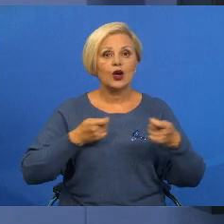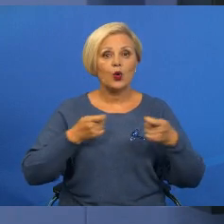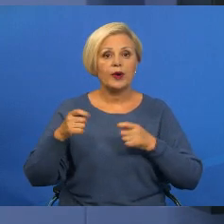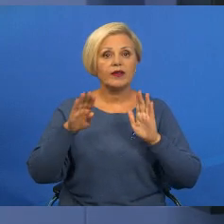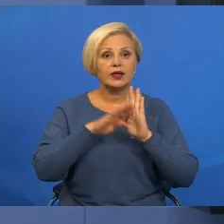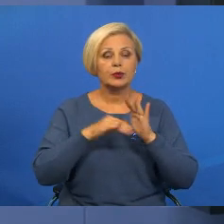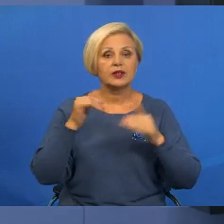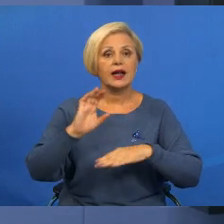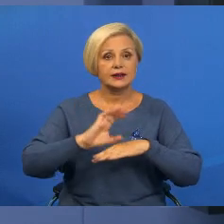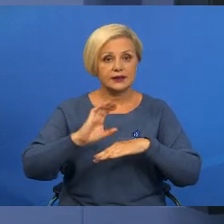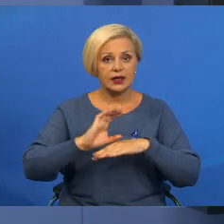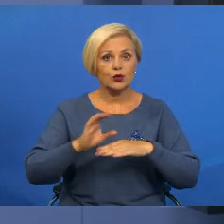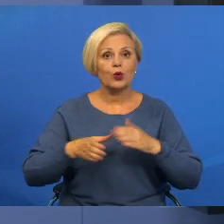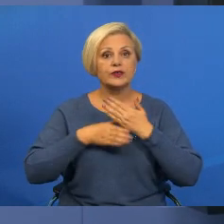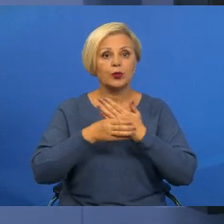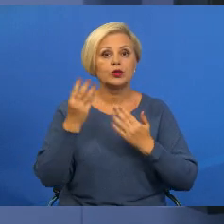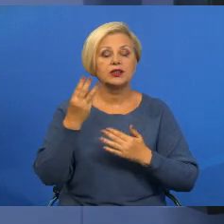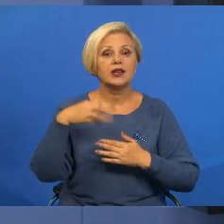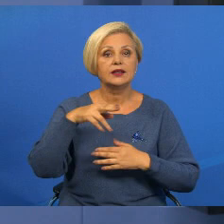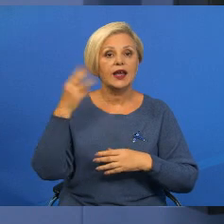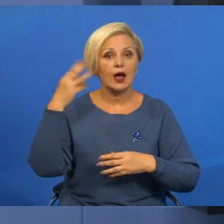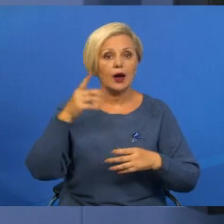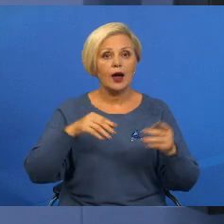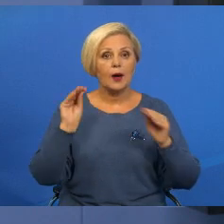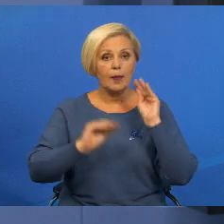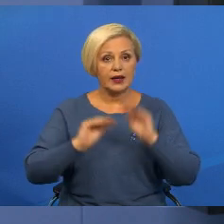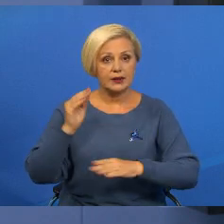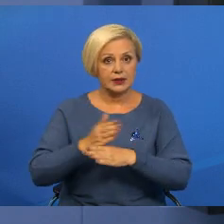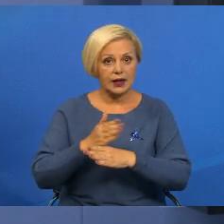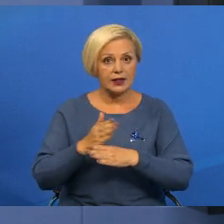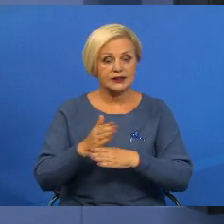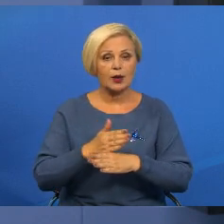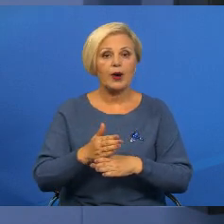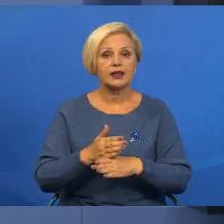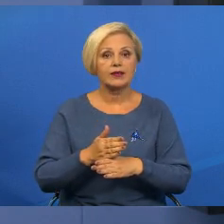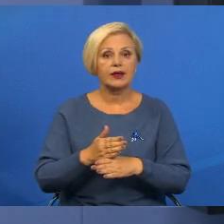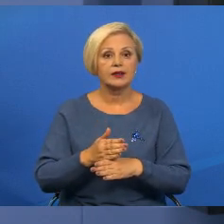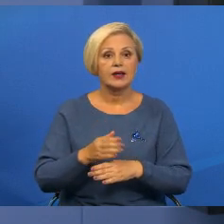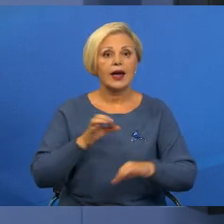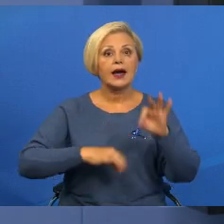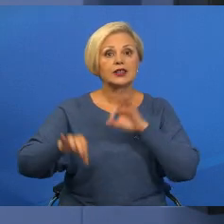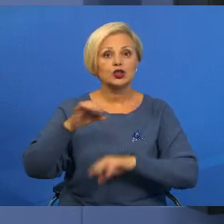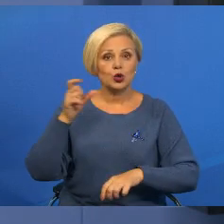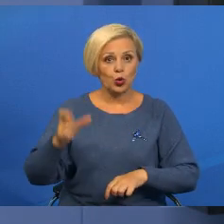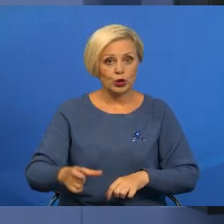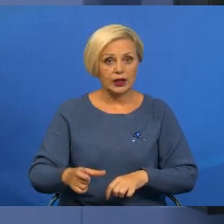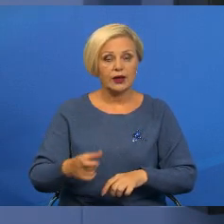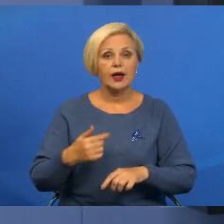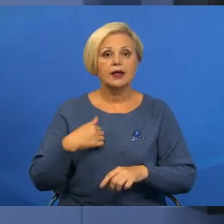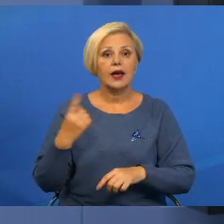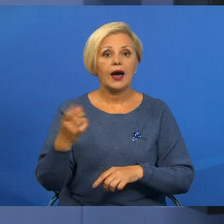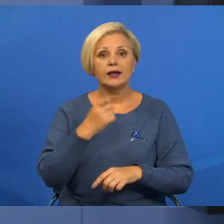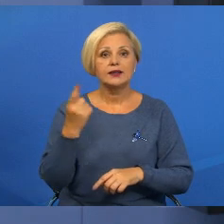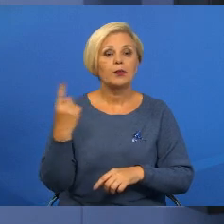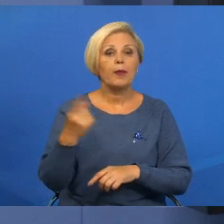программ для станков посредством 3D-модели, которую разрабатывает конструктор. Я один из